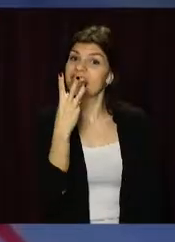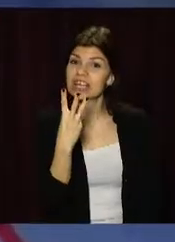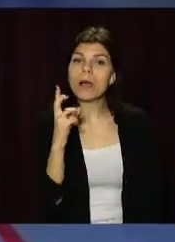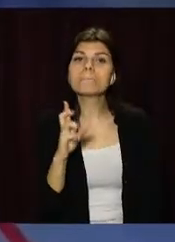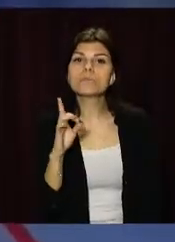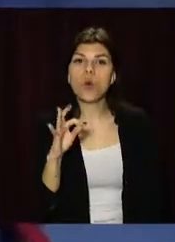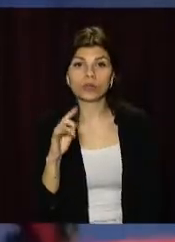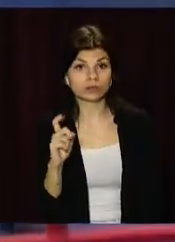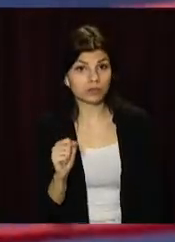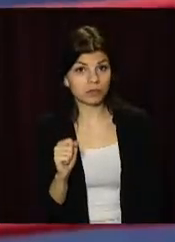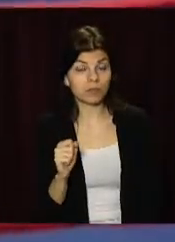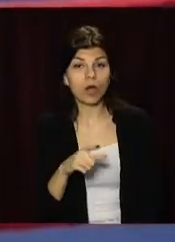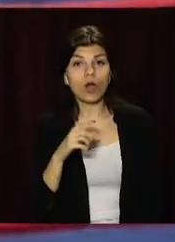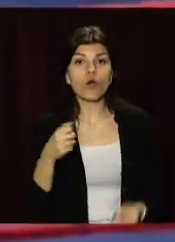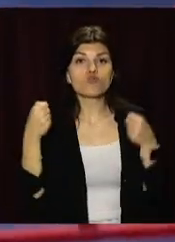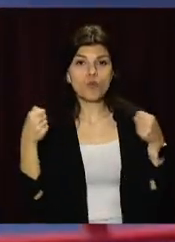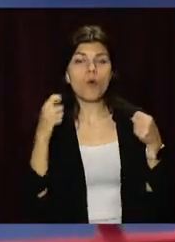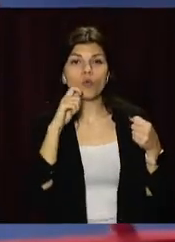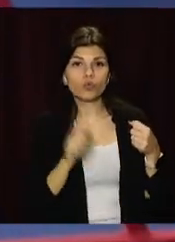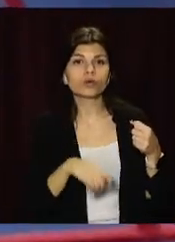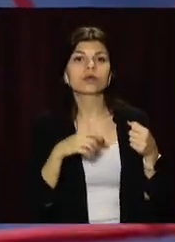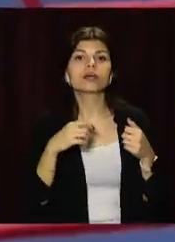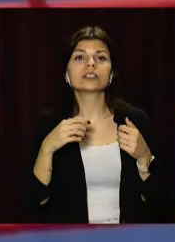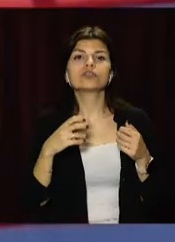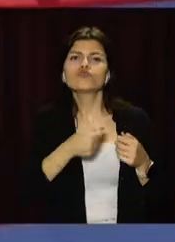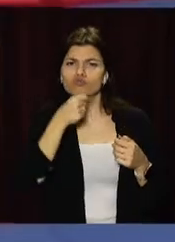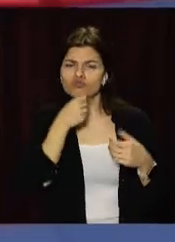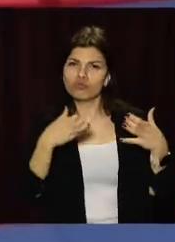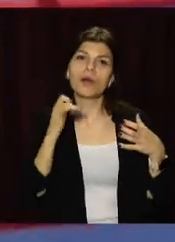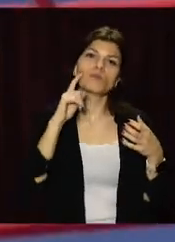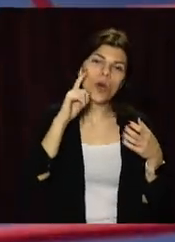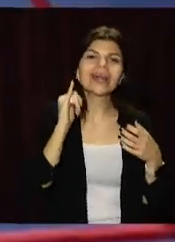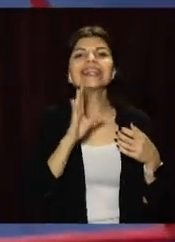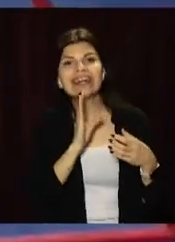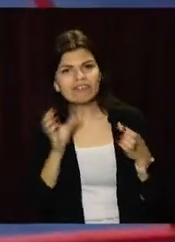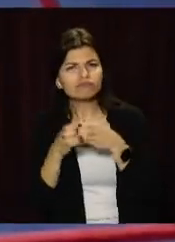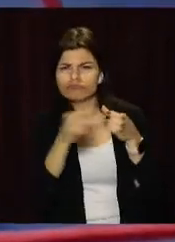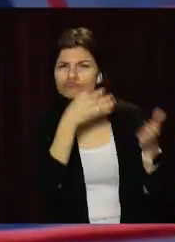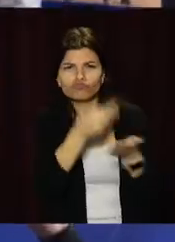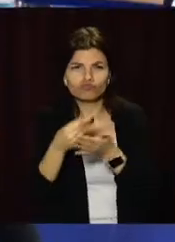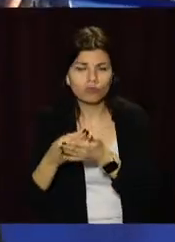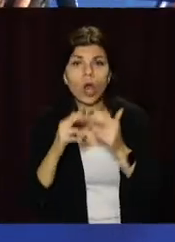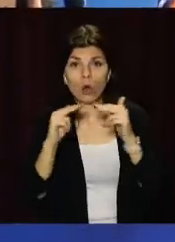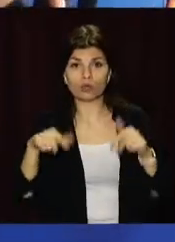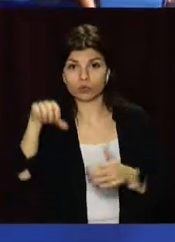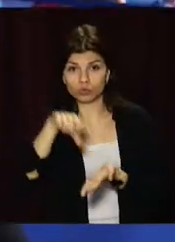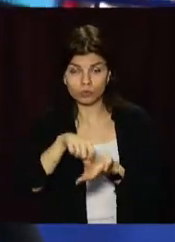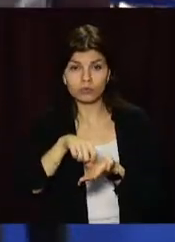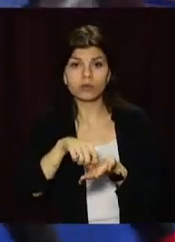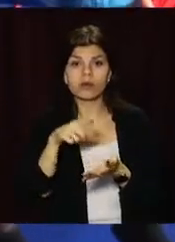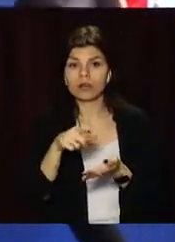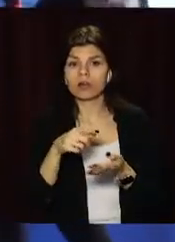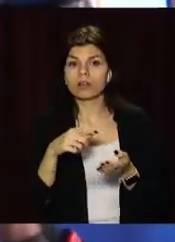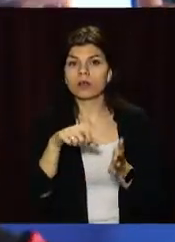бронзові медалі. Кубок України з кікбоксингу серед дорослих, юнаків та дівчат пройшов у Дніпрі. До змагань приєдналися